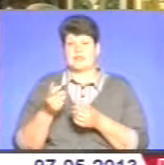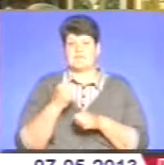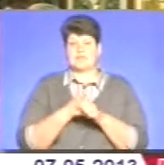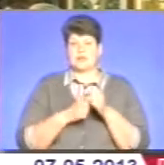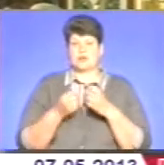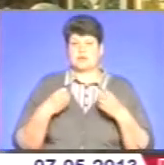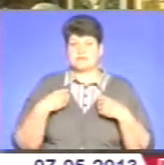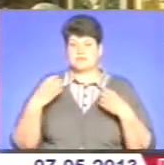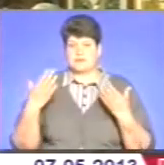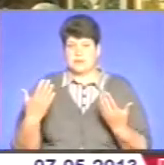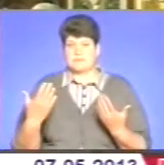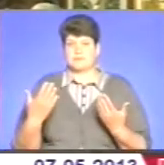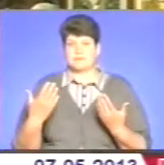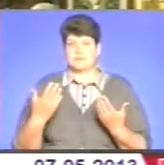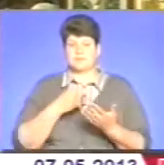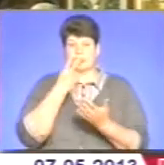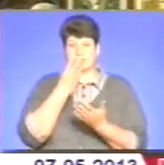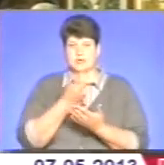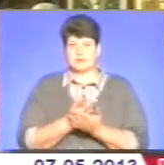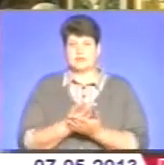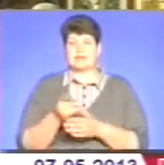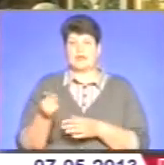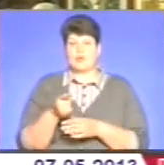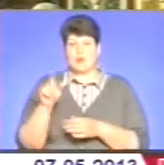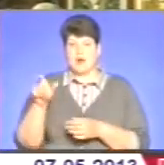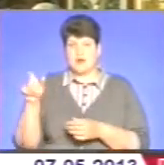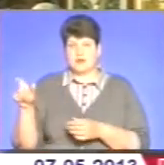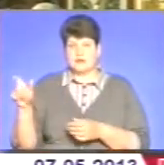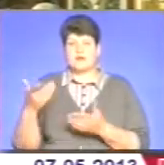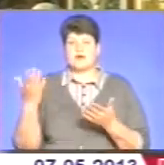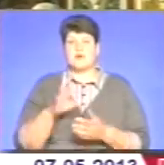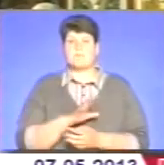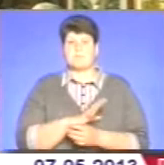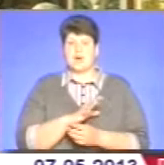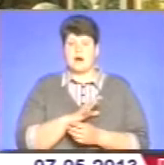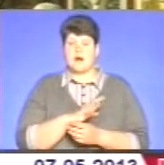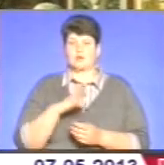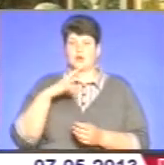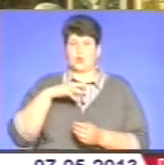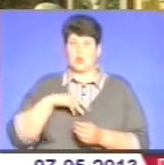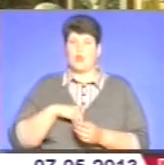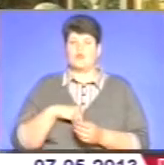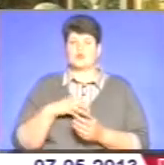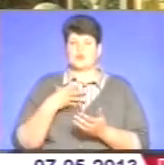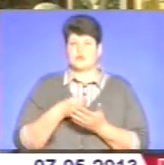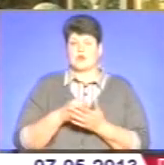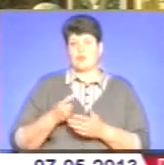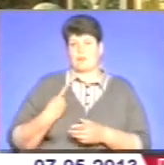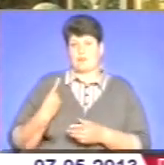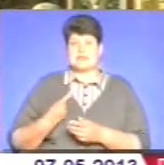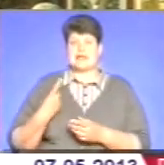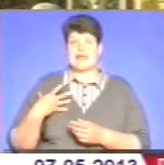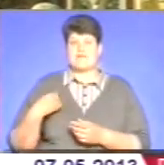продемонструвати тернополянам, яка багата духовністю, своєю майстерністю